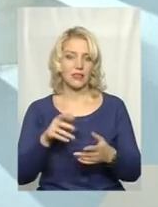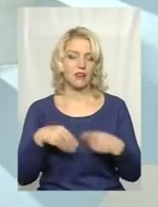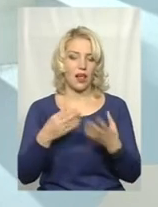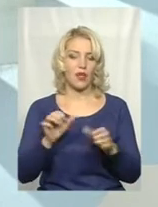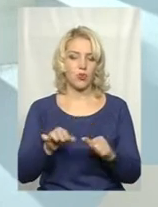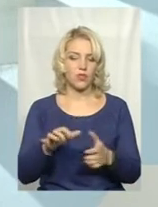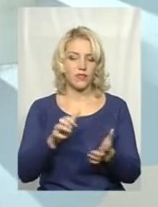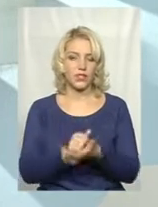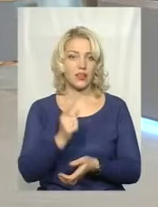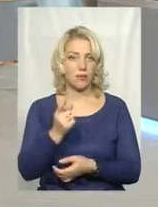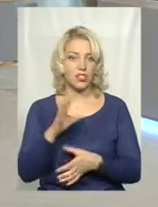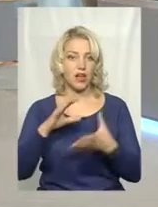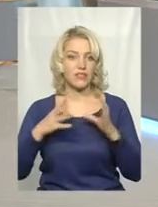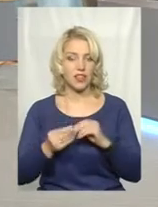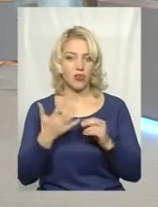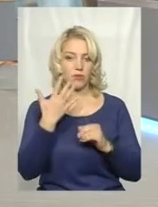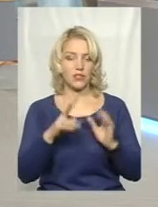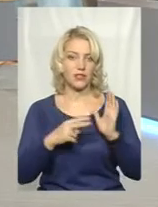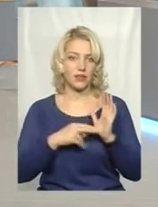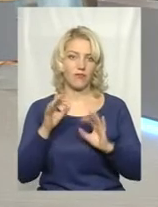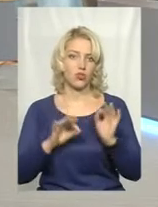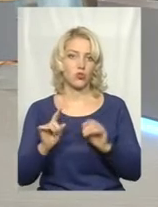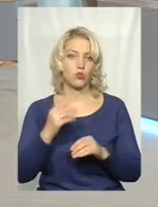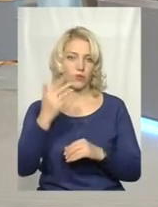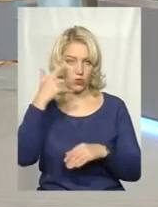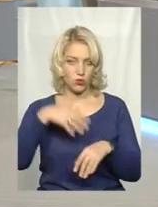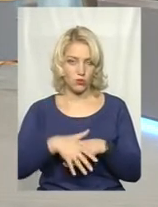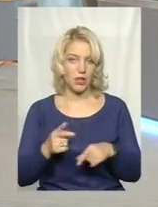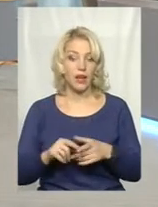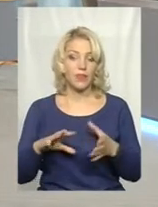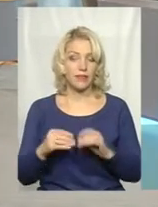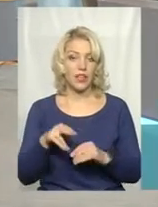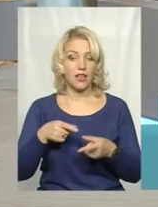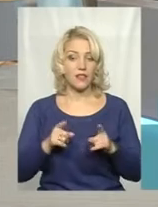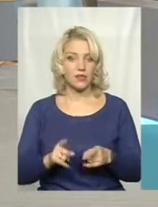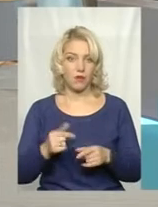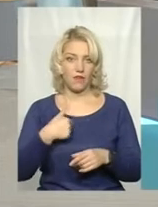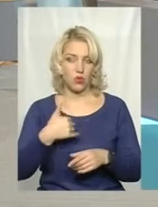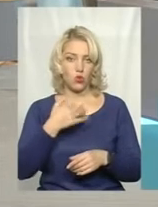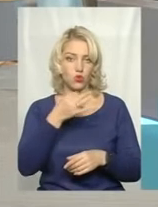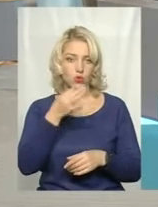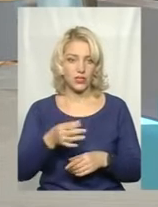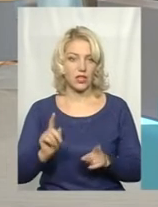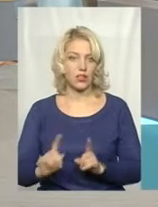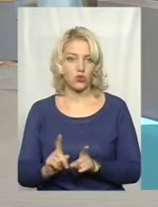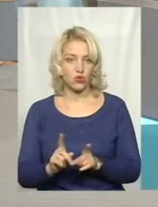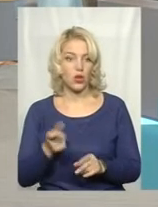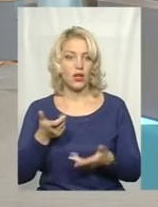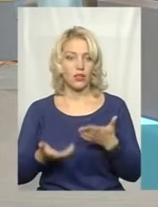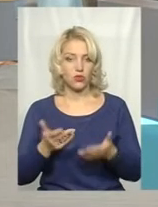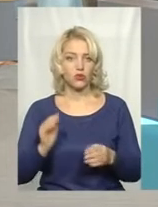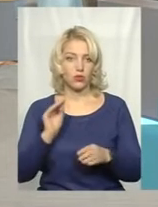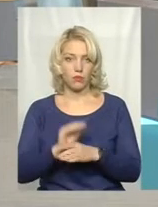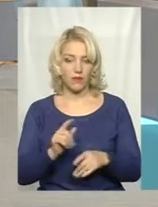перше. А взагалі це 57%, щоб ви розуміли. А взагалі, насправді, сказати, що якщо